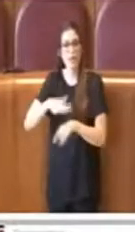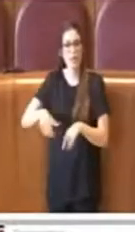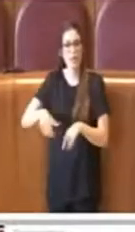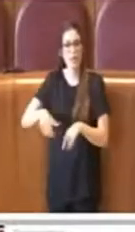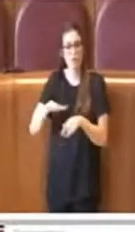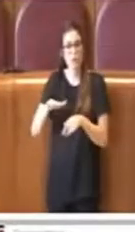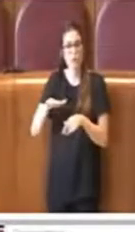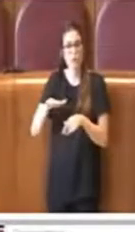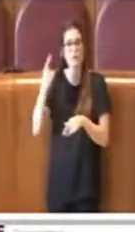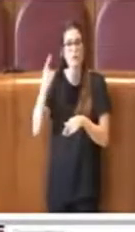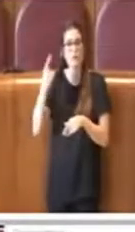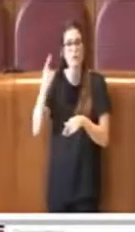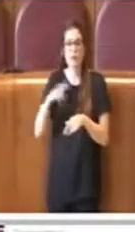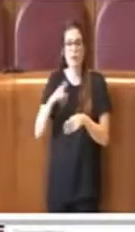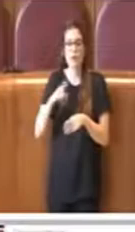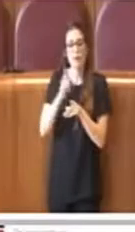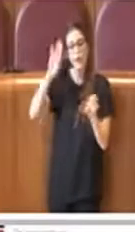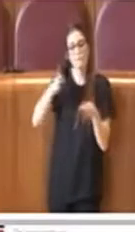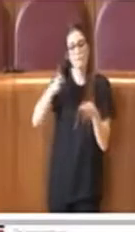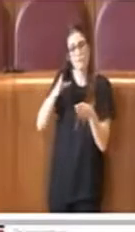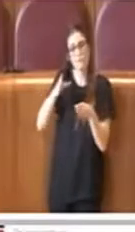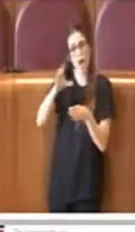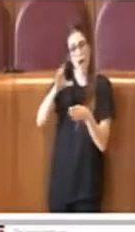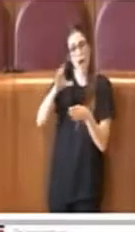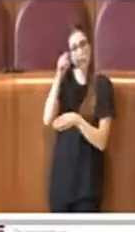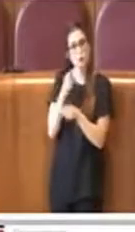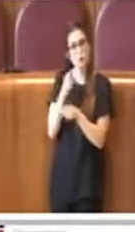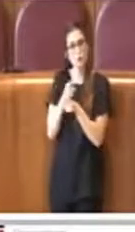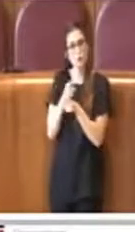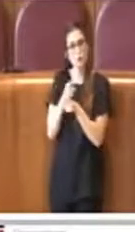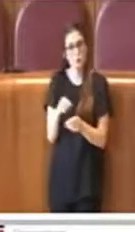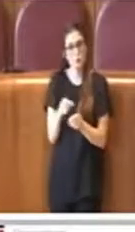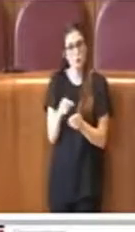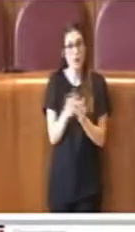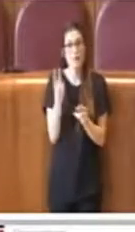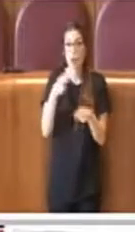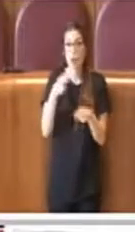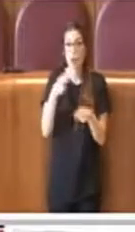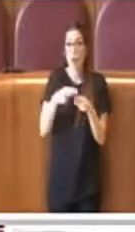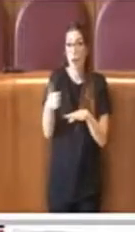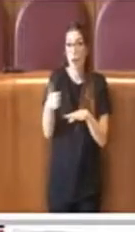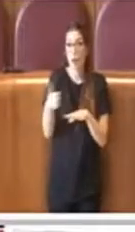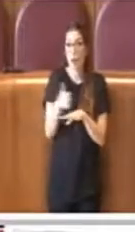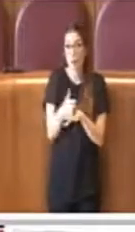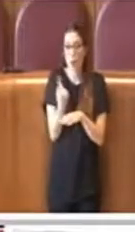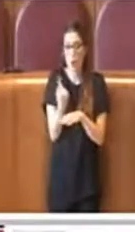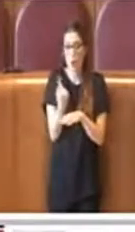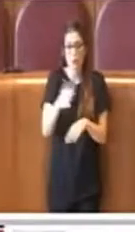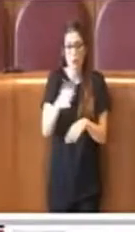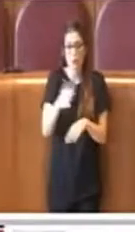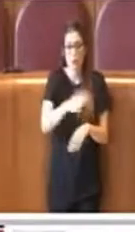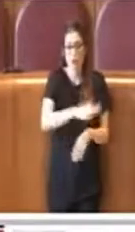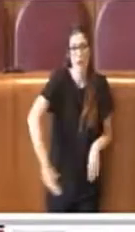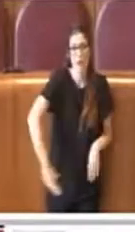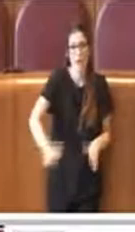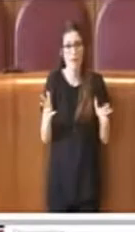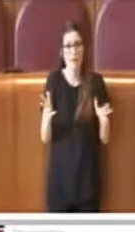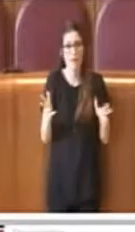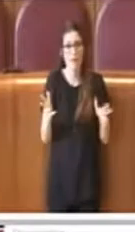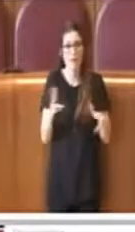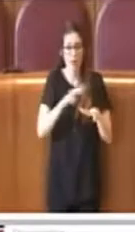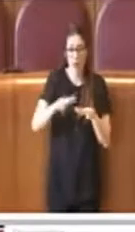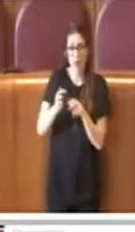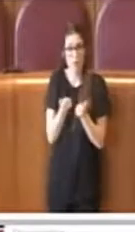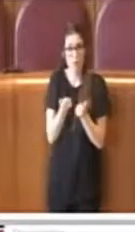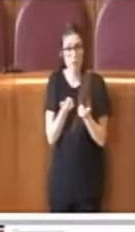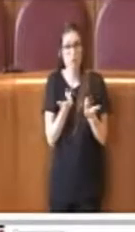più possibile di quei bisogni. Inoltre, proprio perché Roma Capitale è un unicum per dimensioni e numerosità dei municipi, deve essere